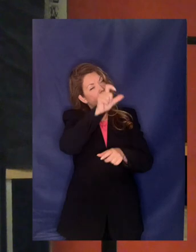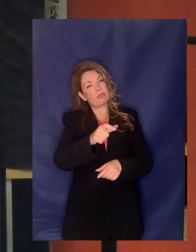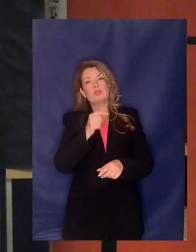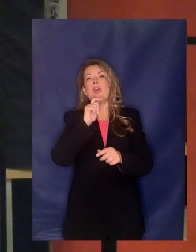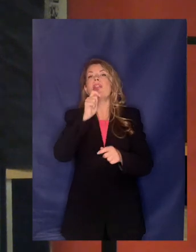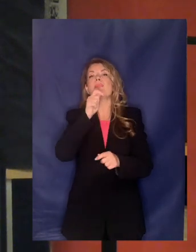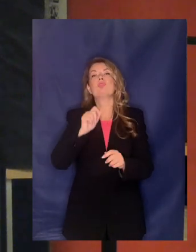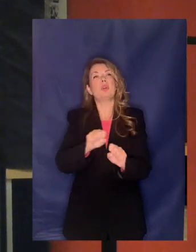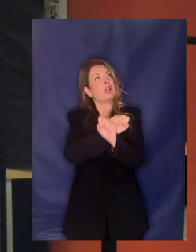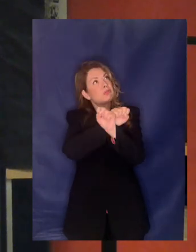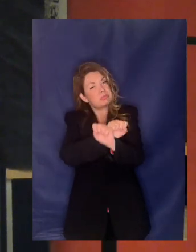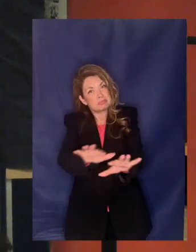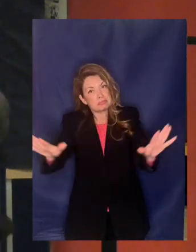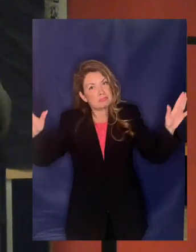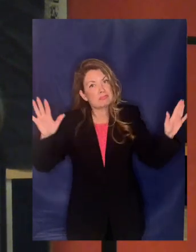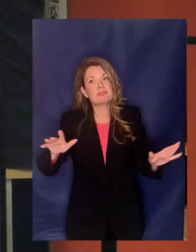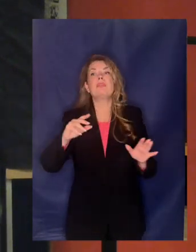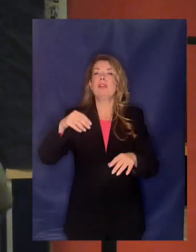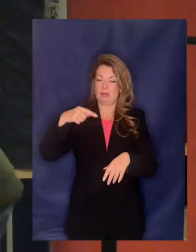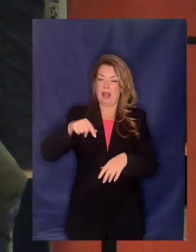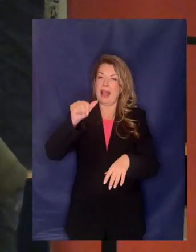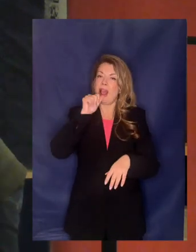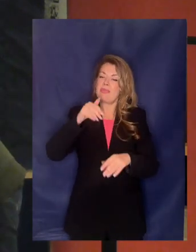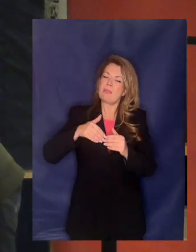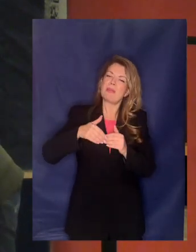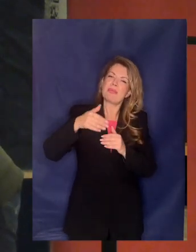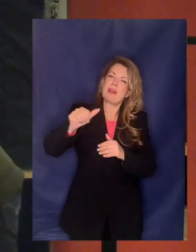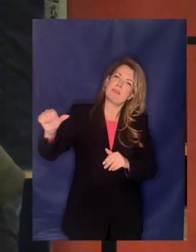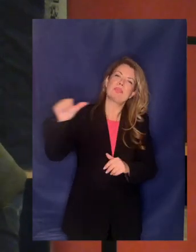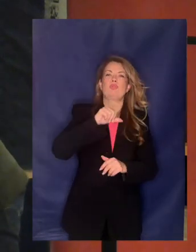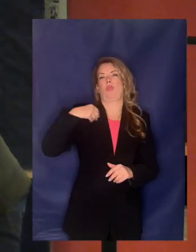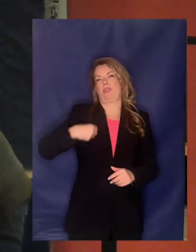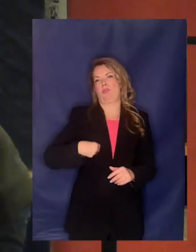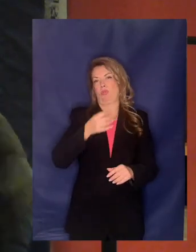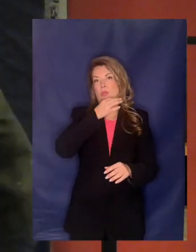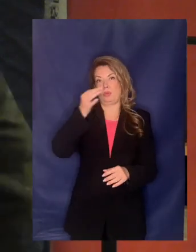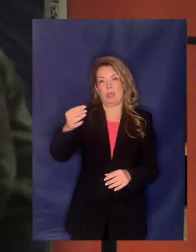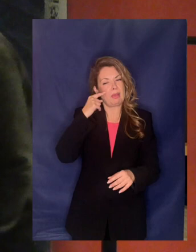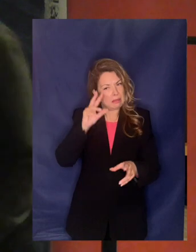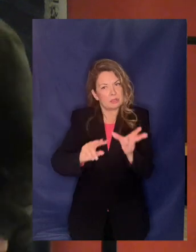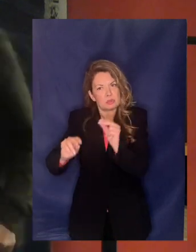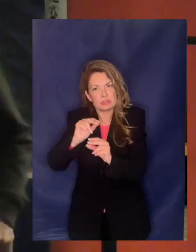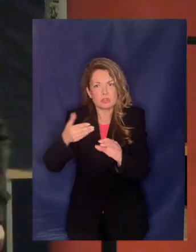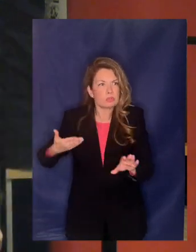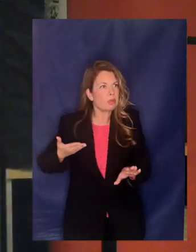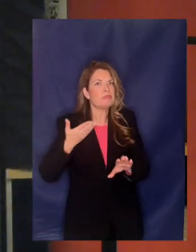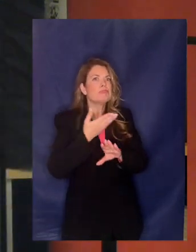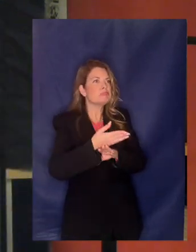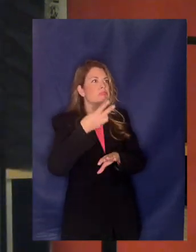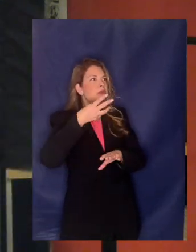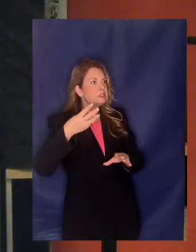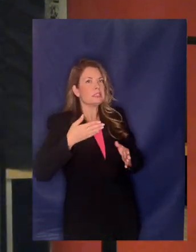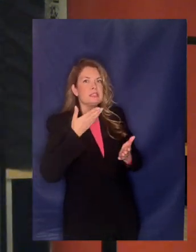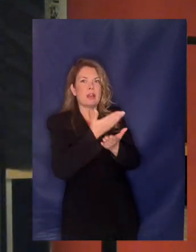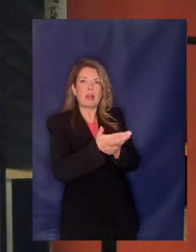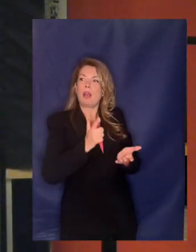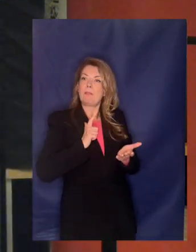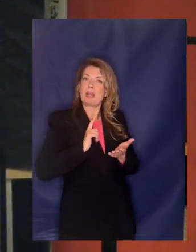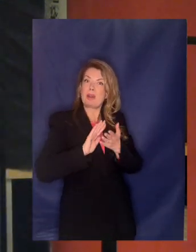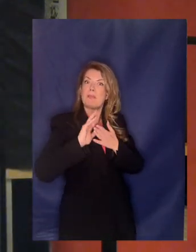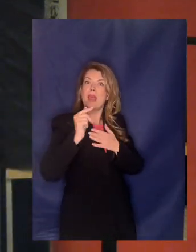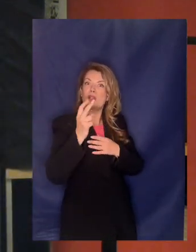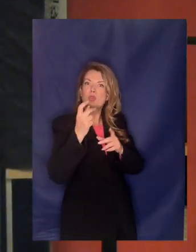γυρίσουν δηλαδή οι μετοχές της ΕΙΔΑΠ και της ΕΑΣΤΙΑ δημόσιο είναι κάτι που μπορούμε να το κάνουμε αν περιμένουμε εμείς μέχρι τις